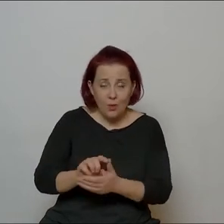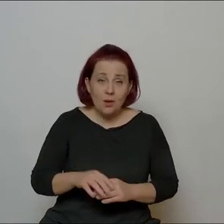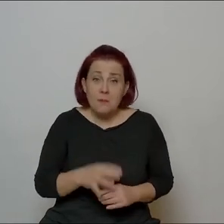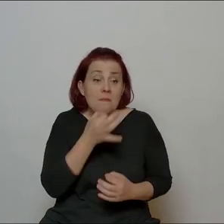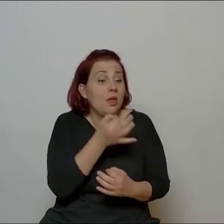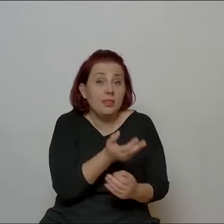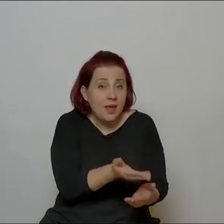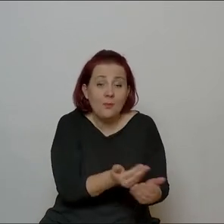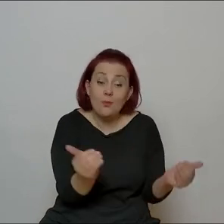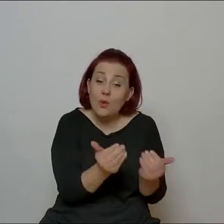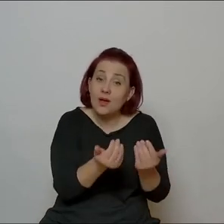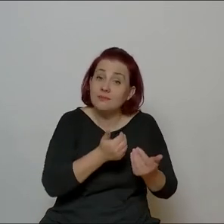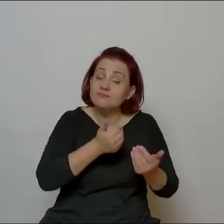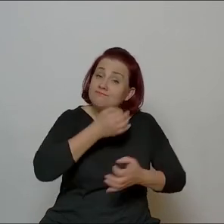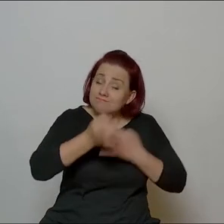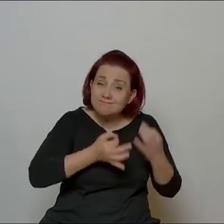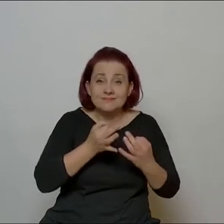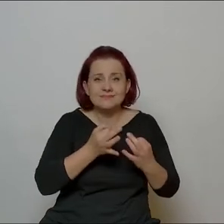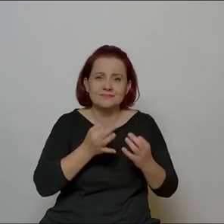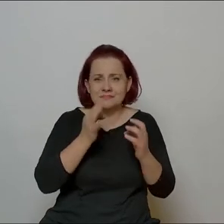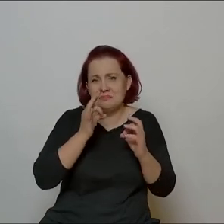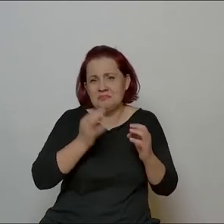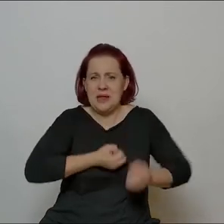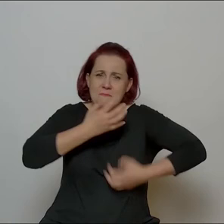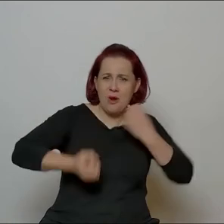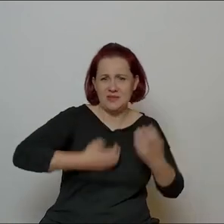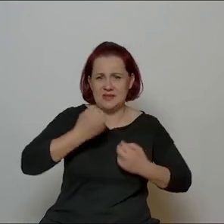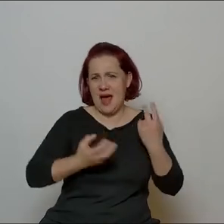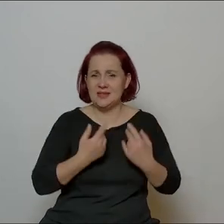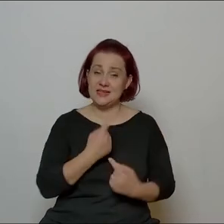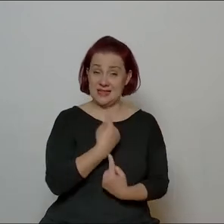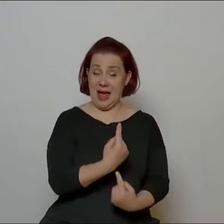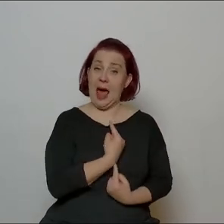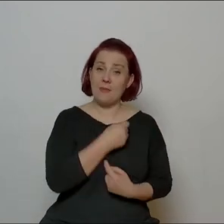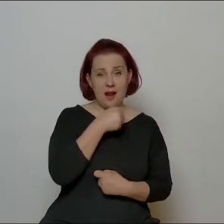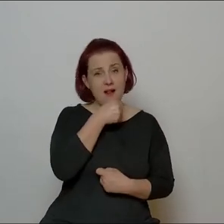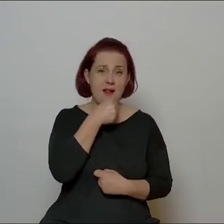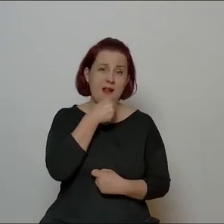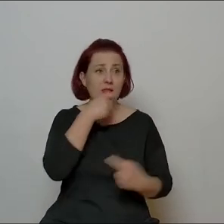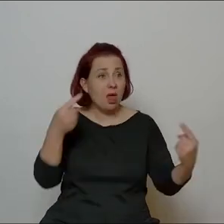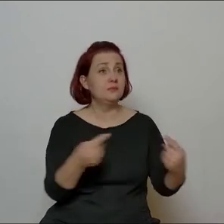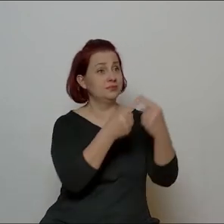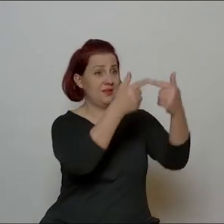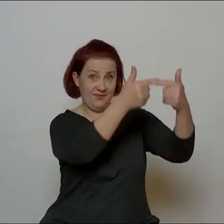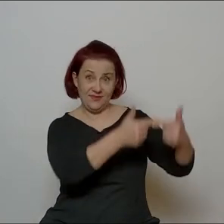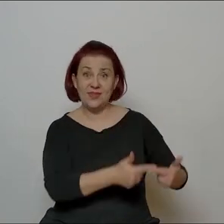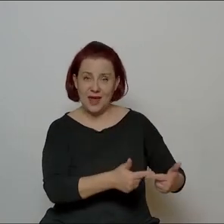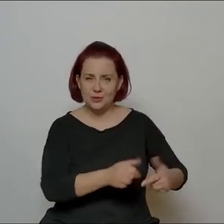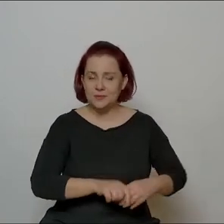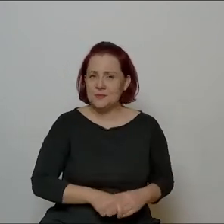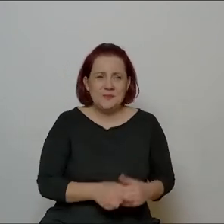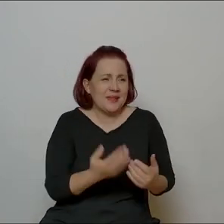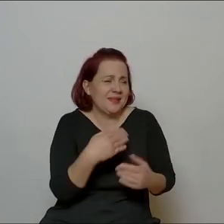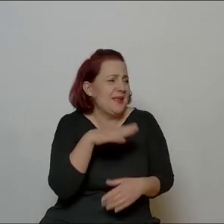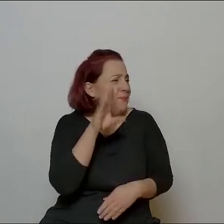wykonać improwizacja, kapella do wybranego dzieła. I niestety nie